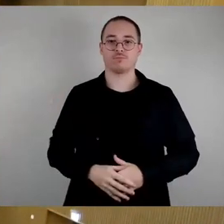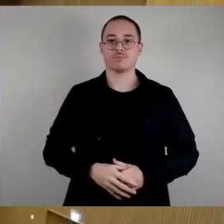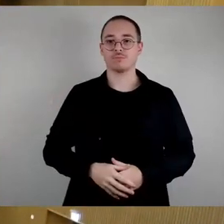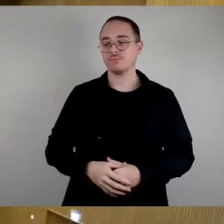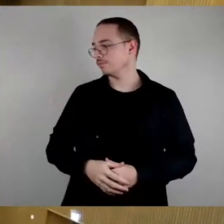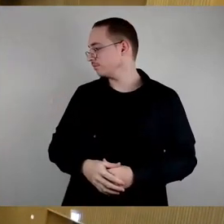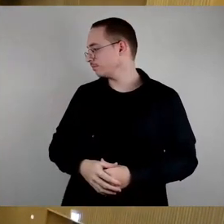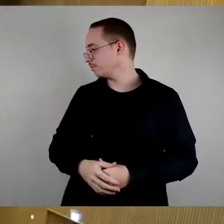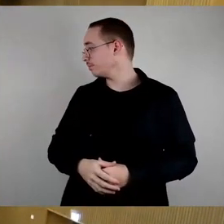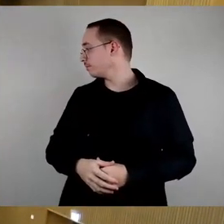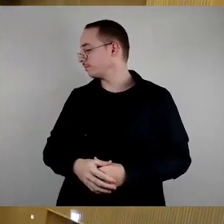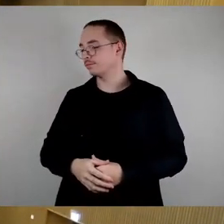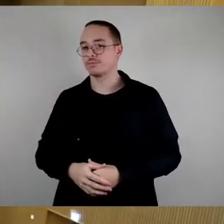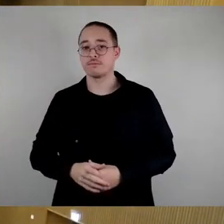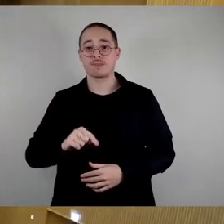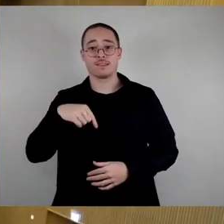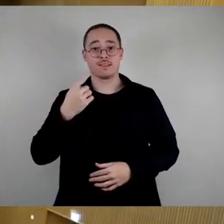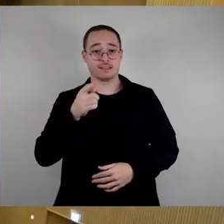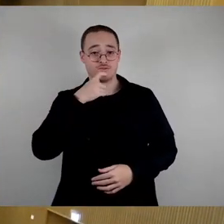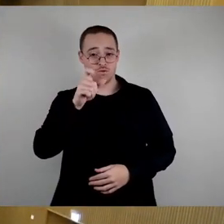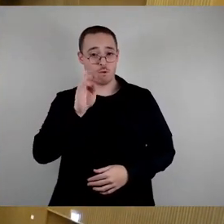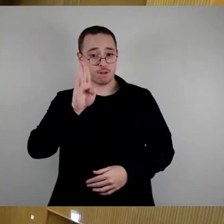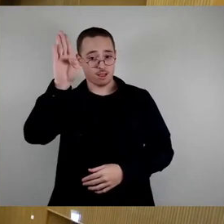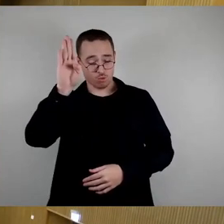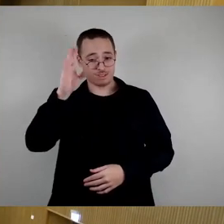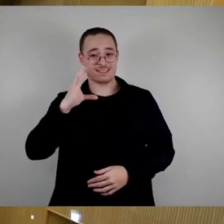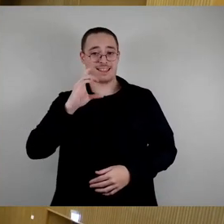Als nächste Wortmeldung für die CDU-Fraktion, Herr Lehmann.